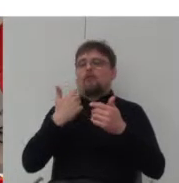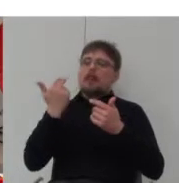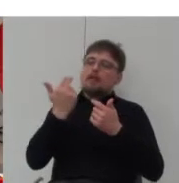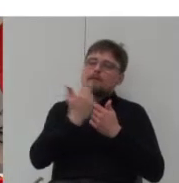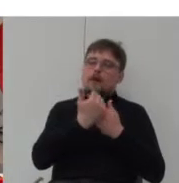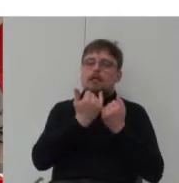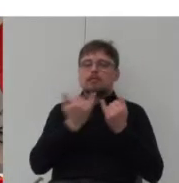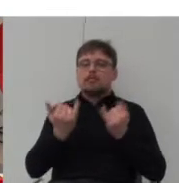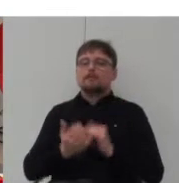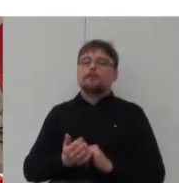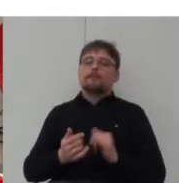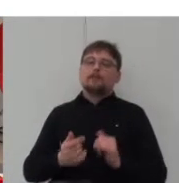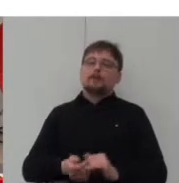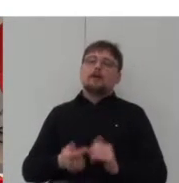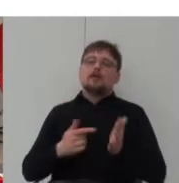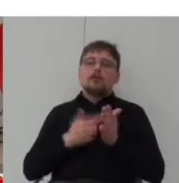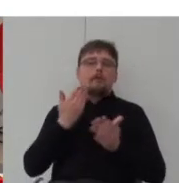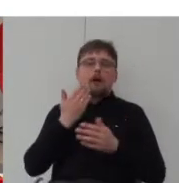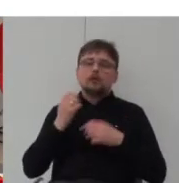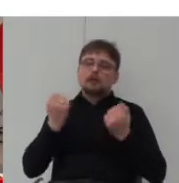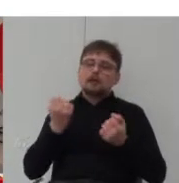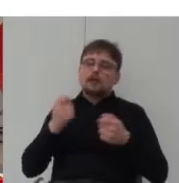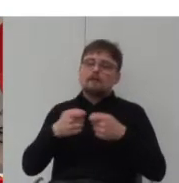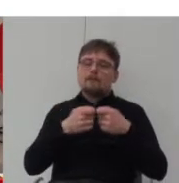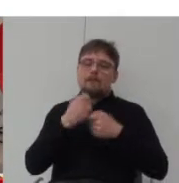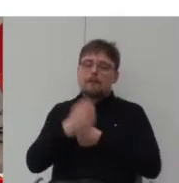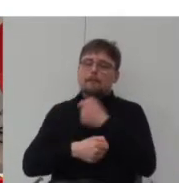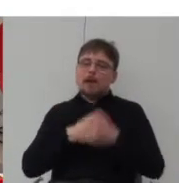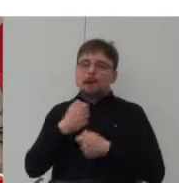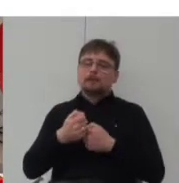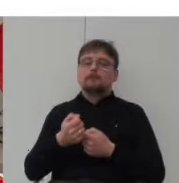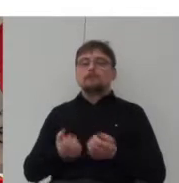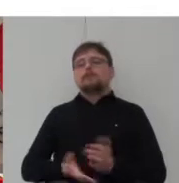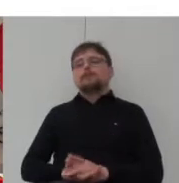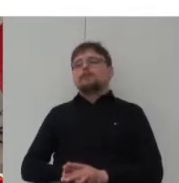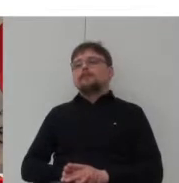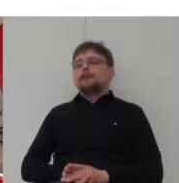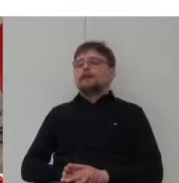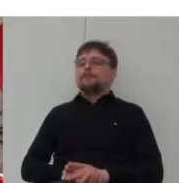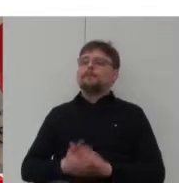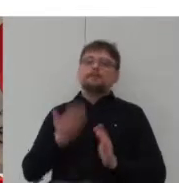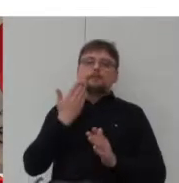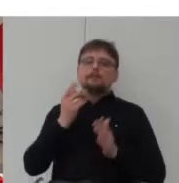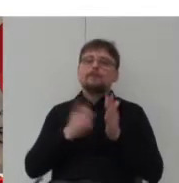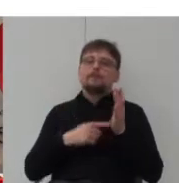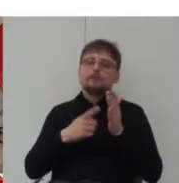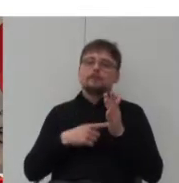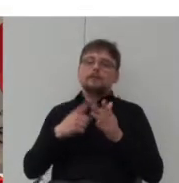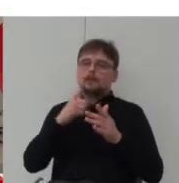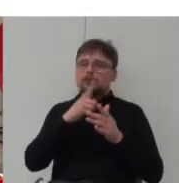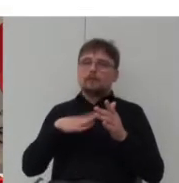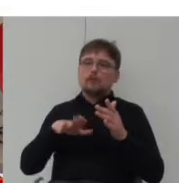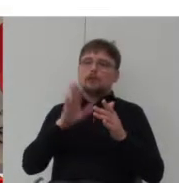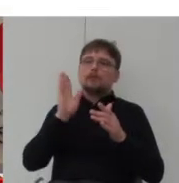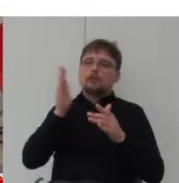bardzo intensywną wspólną prasą na tyle intensywną że bardzo często społeczności przez jakiś okres czasu muszą